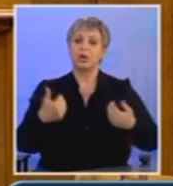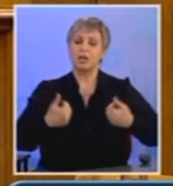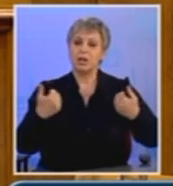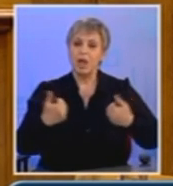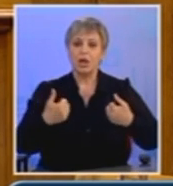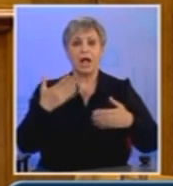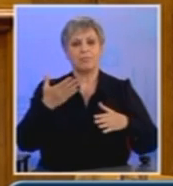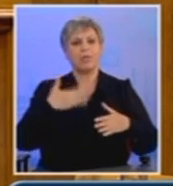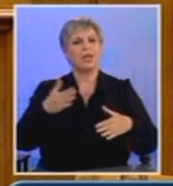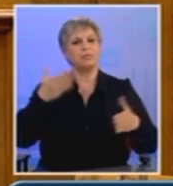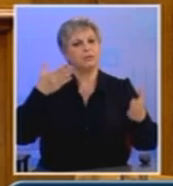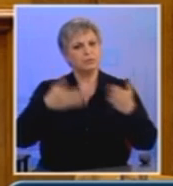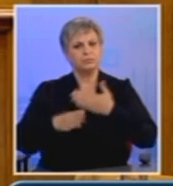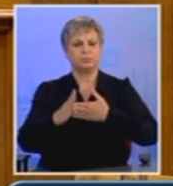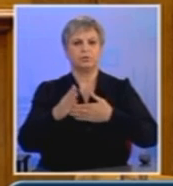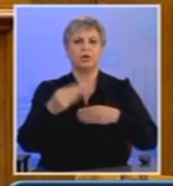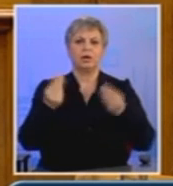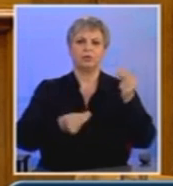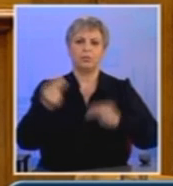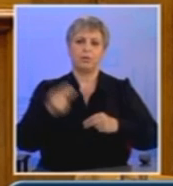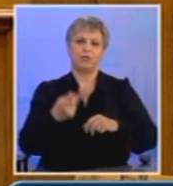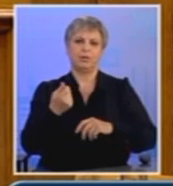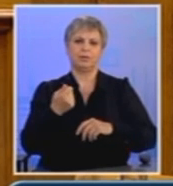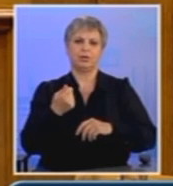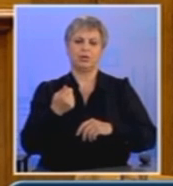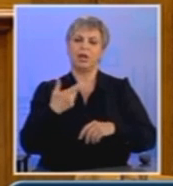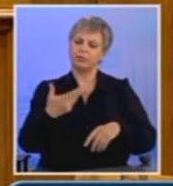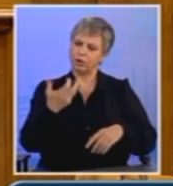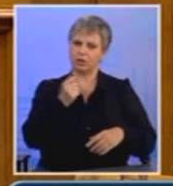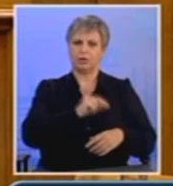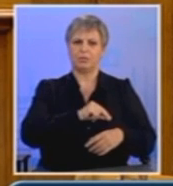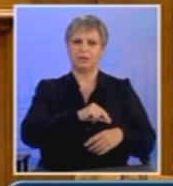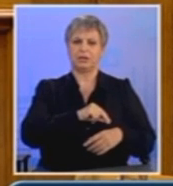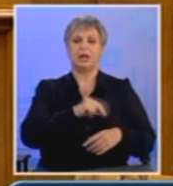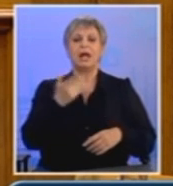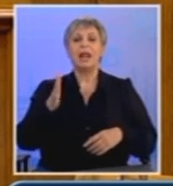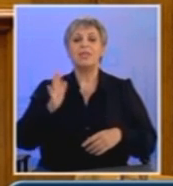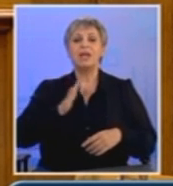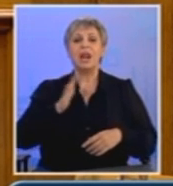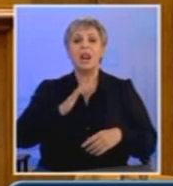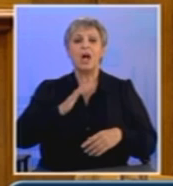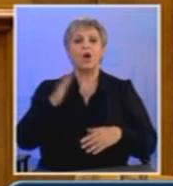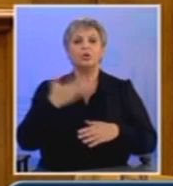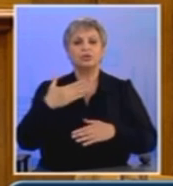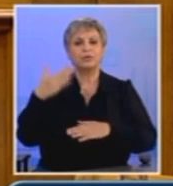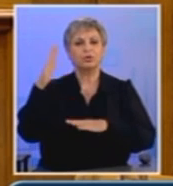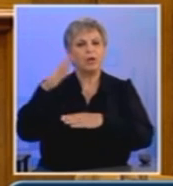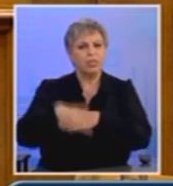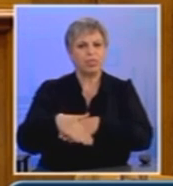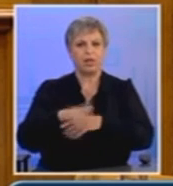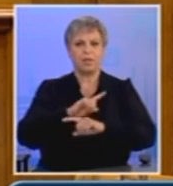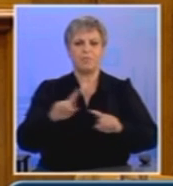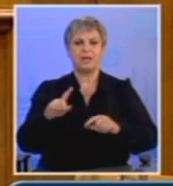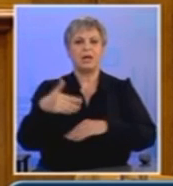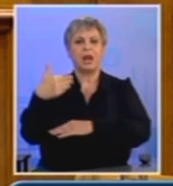κρίση σε όφελος της λαϊκής ευημερίας. Να μην μπει ο λαός κάτω από ξένες σημαίες, λέμε εμείς. Η σημαία